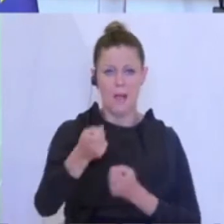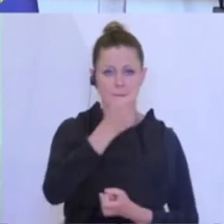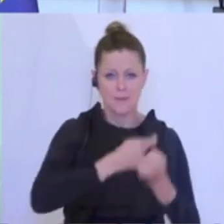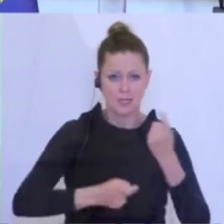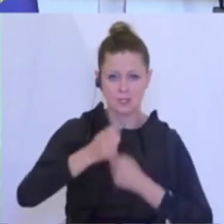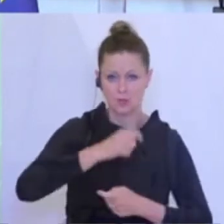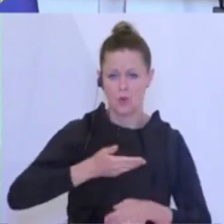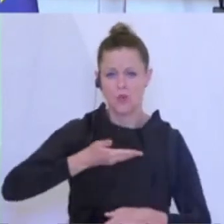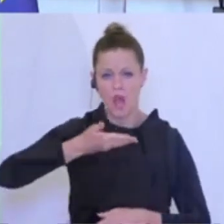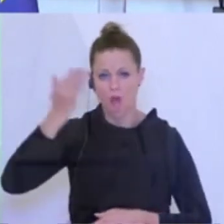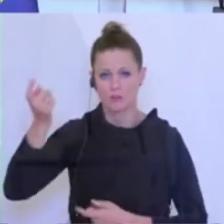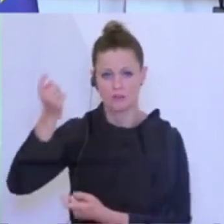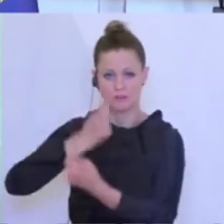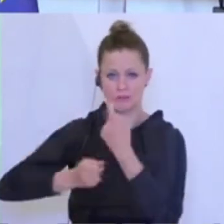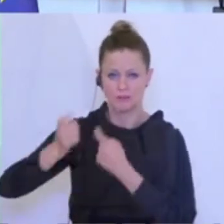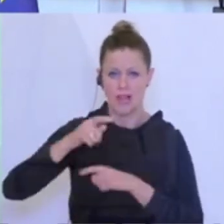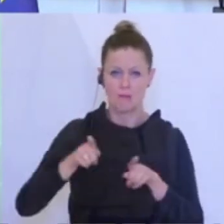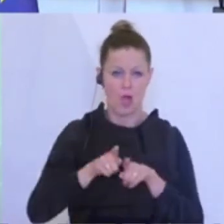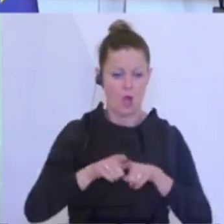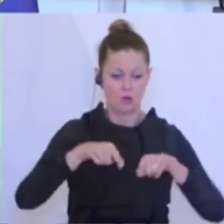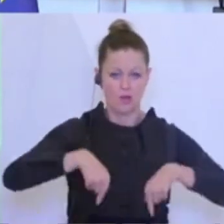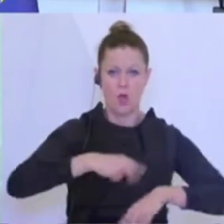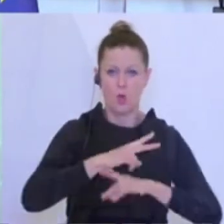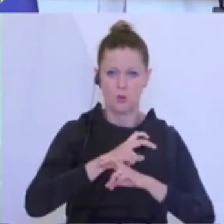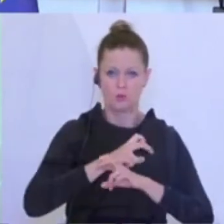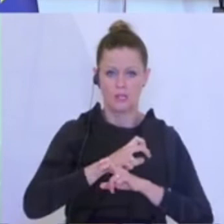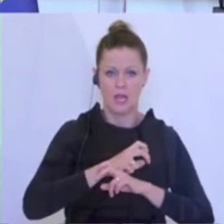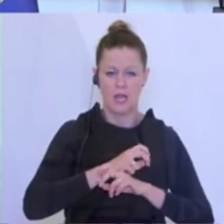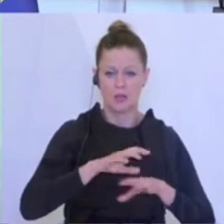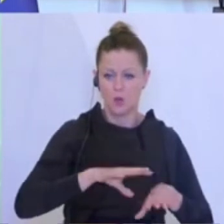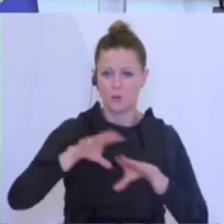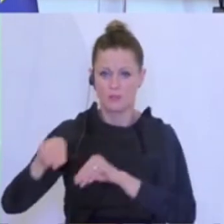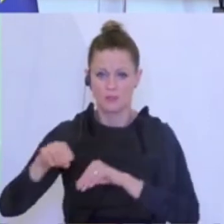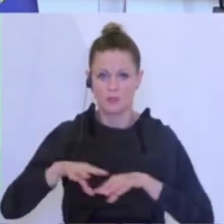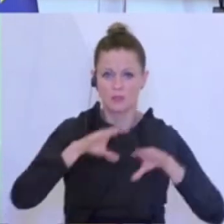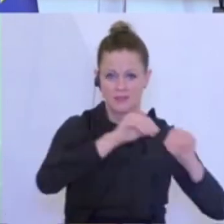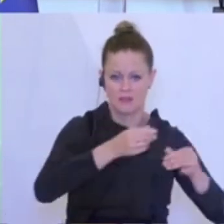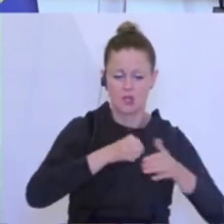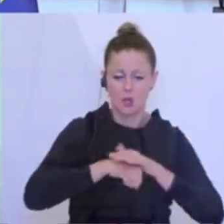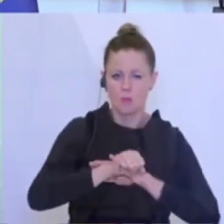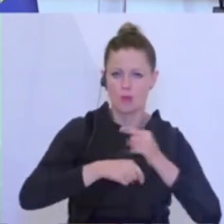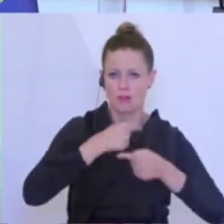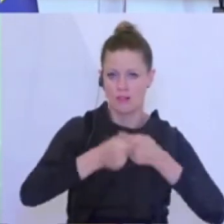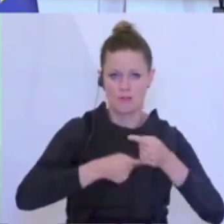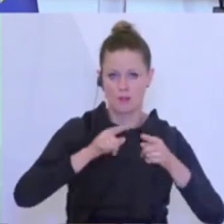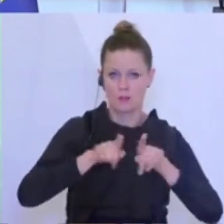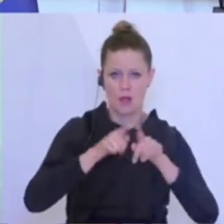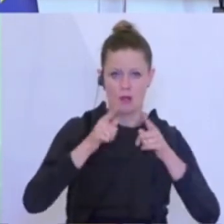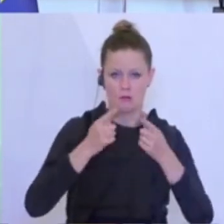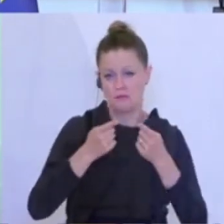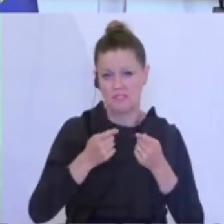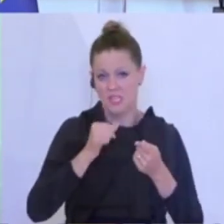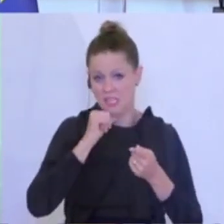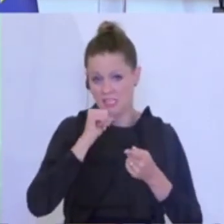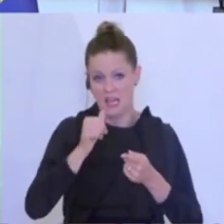Zuwanderung aus dem Ausland, aber auch innerösterreichische Wanderung. Ungleiche Geburtenentwicklungen spielen hier de facto keine